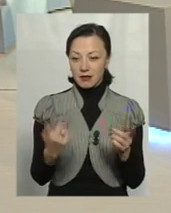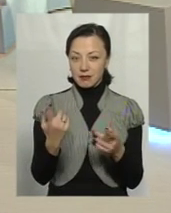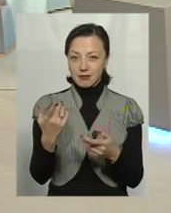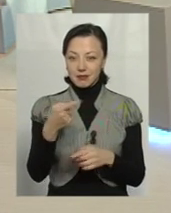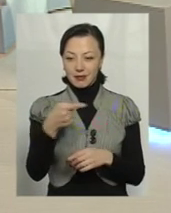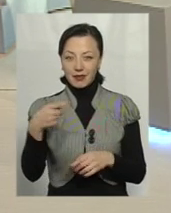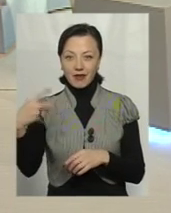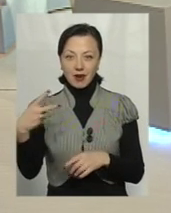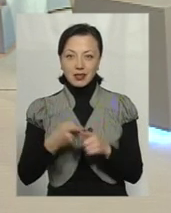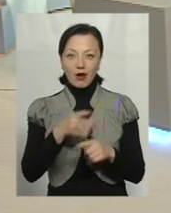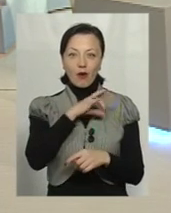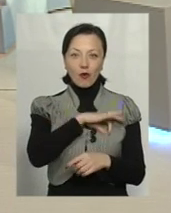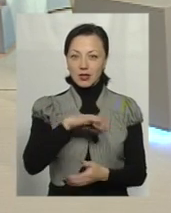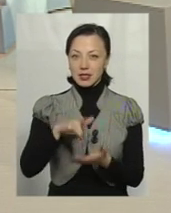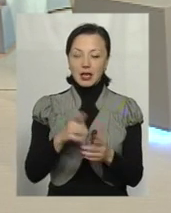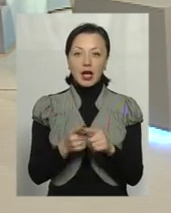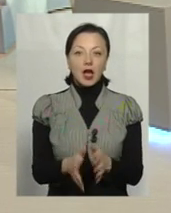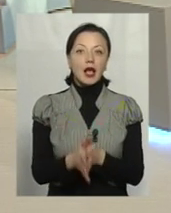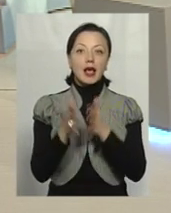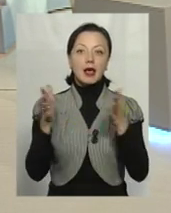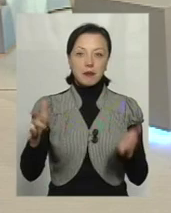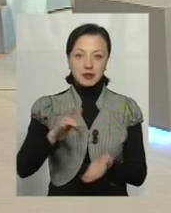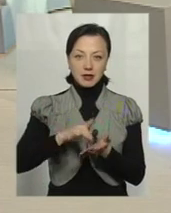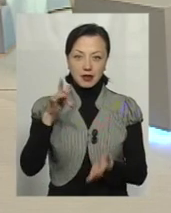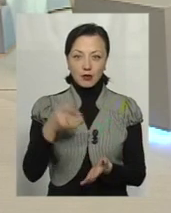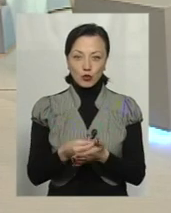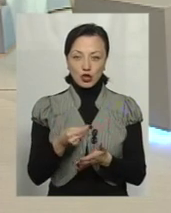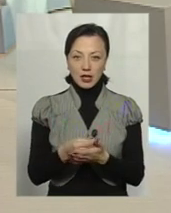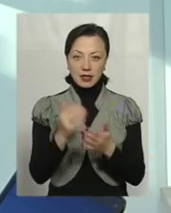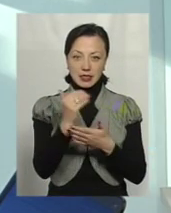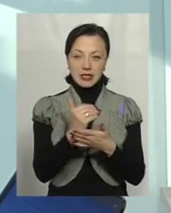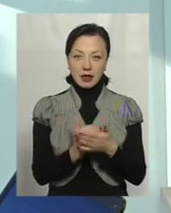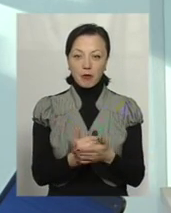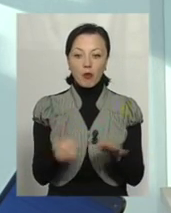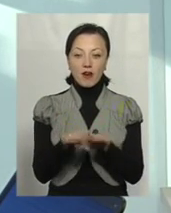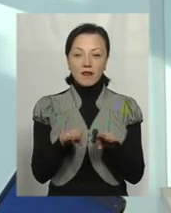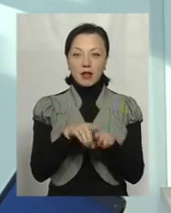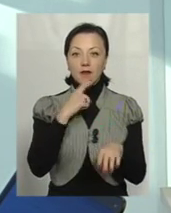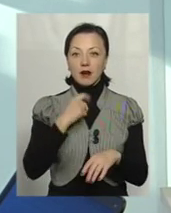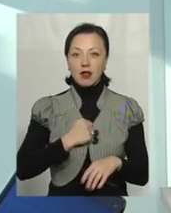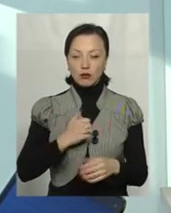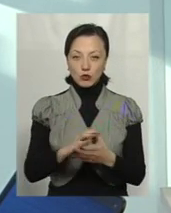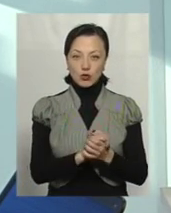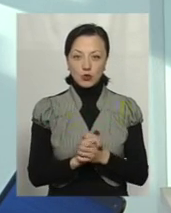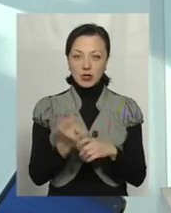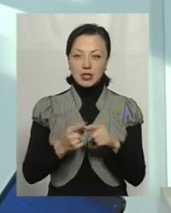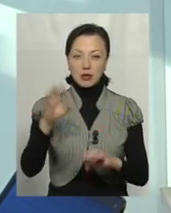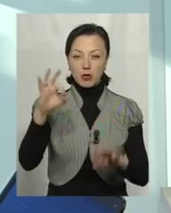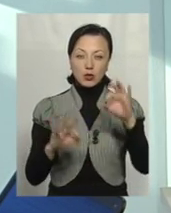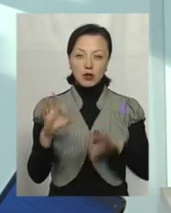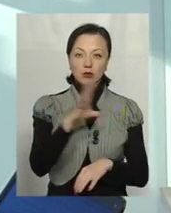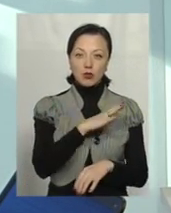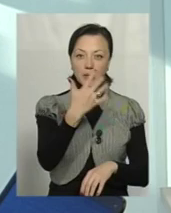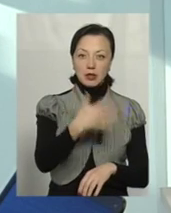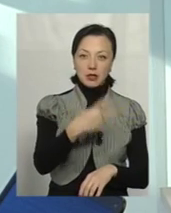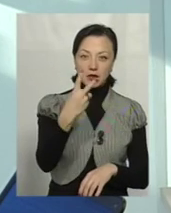користь центру – це гіперцентралізована бюджетна система. Для порівняння в Радянському Союзі це співвідношення було